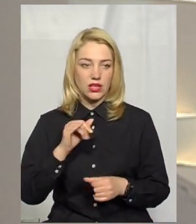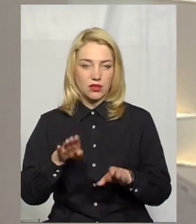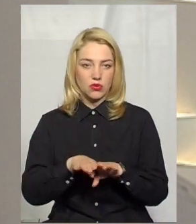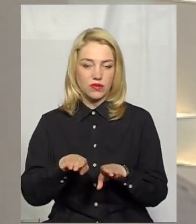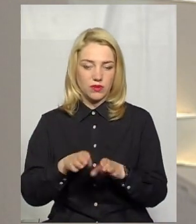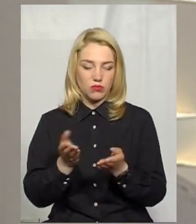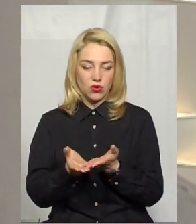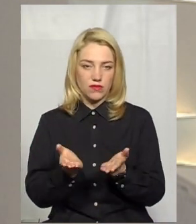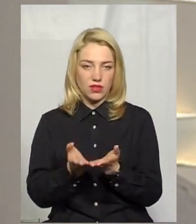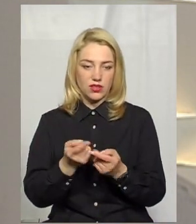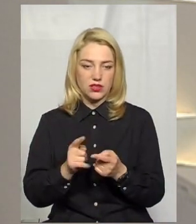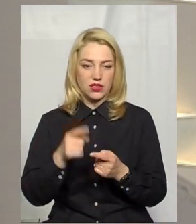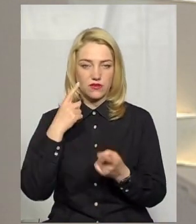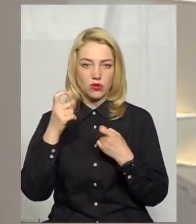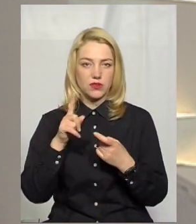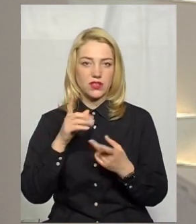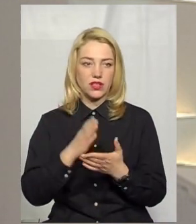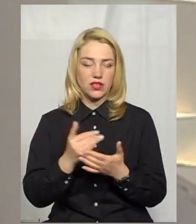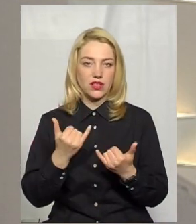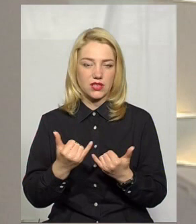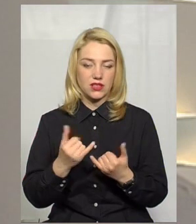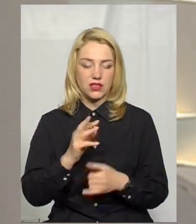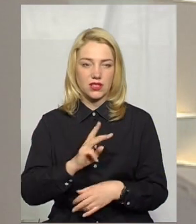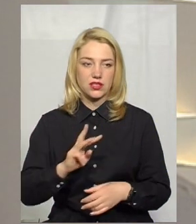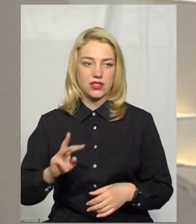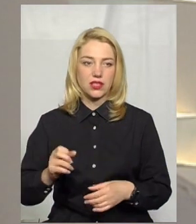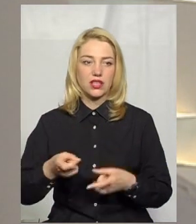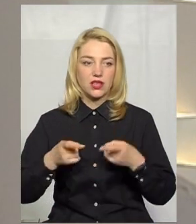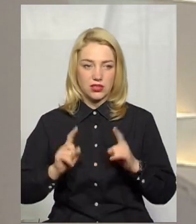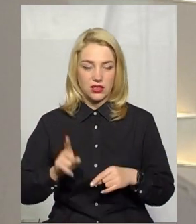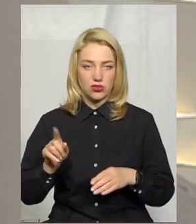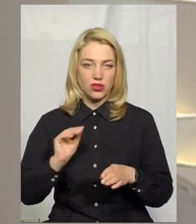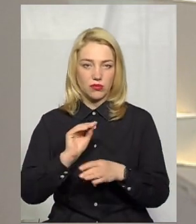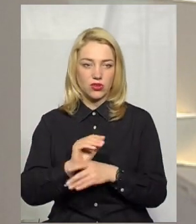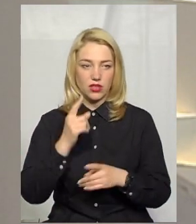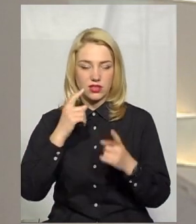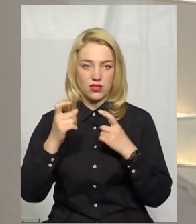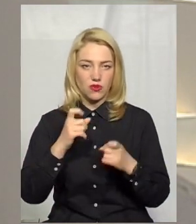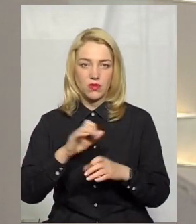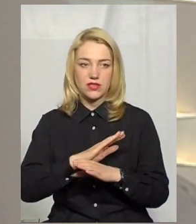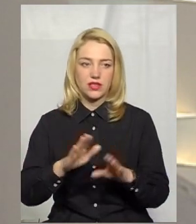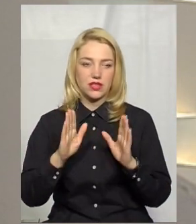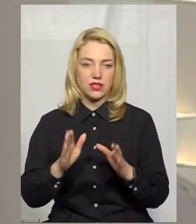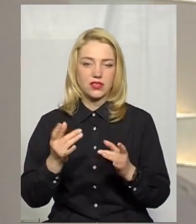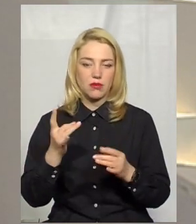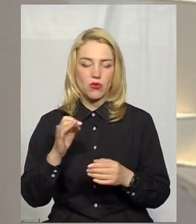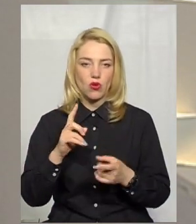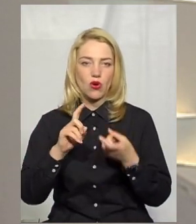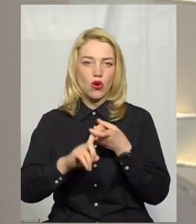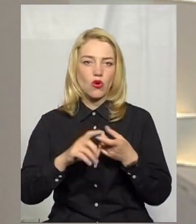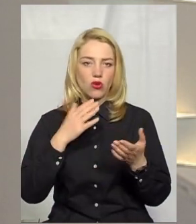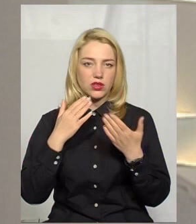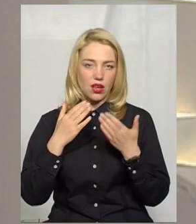порівнялася з інформацією, яка є наразі на сайті. Дійсно, там додалася інформація і не тільки про контакти,